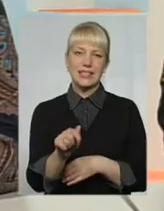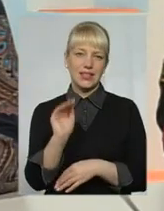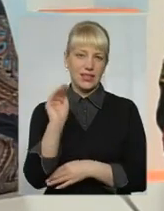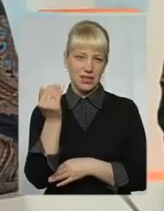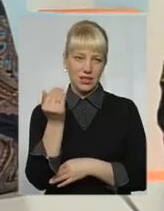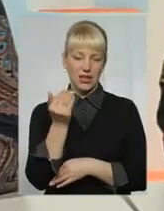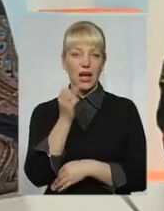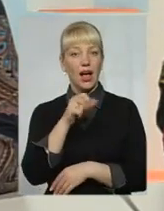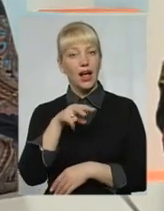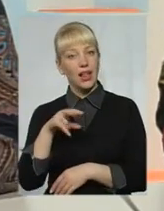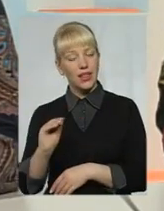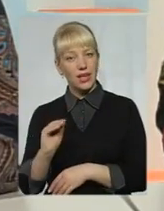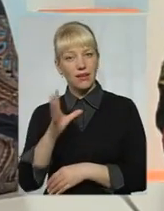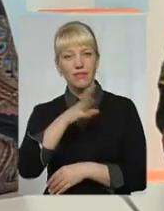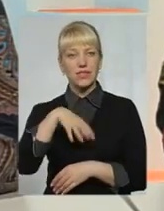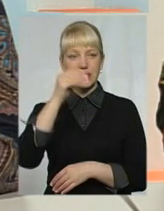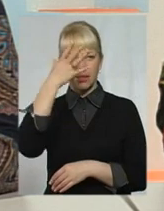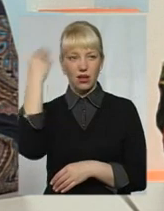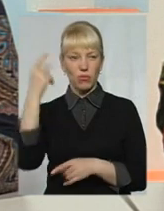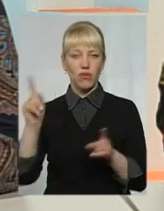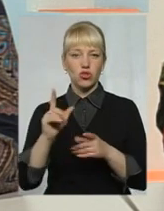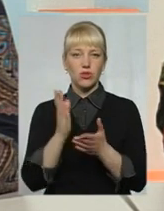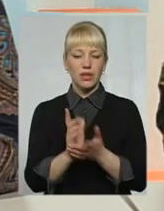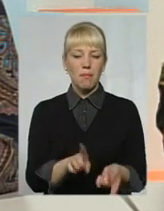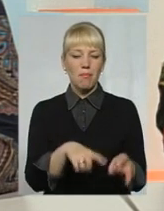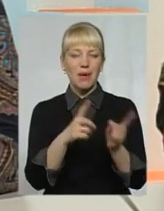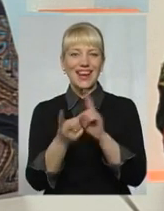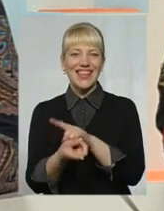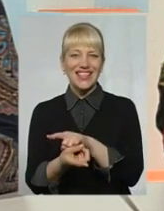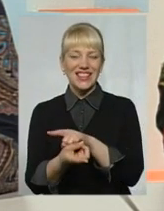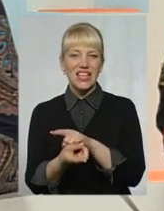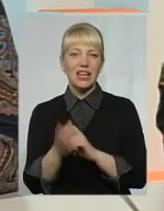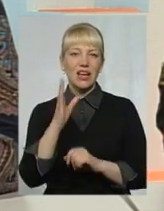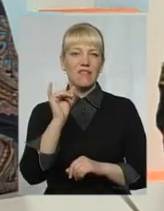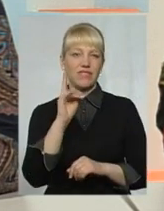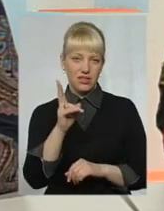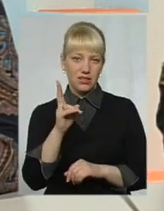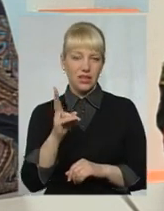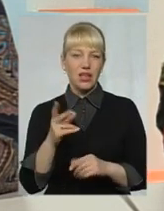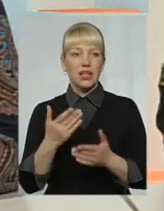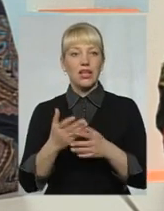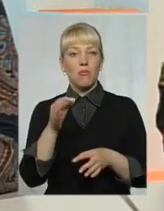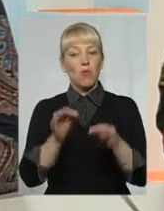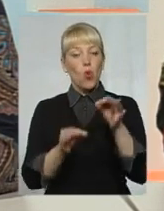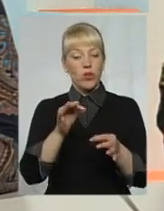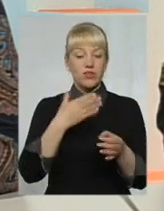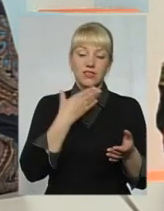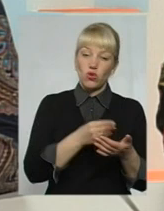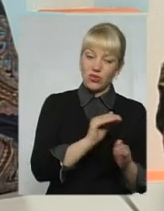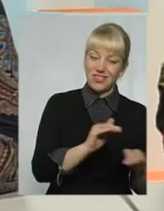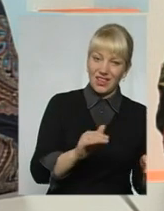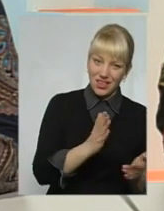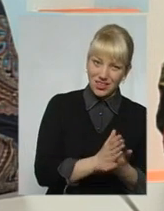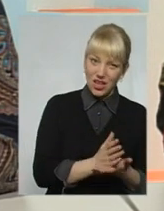але всі забуваються, що є перехідний вік. Він перехідний вік є і в своїх біологічних дітей, але свої